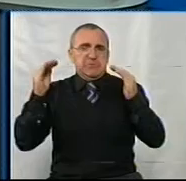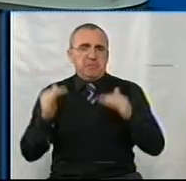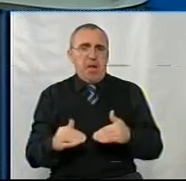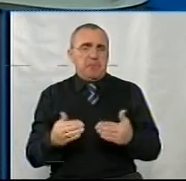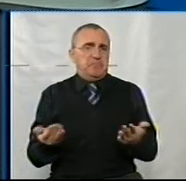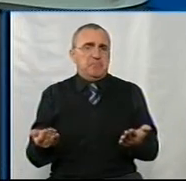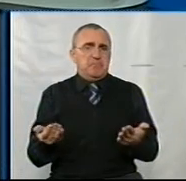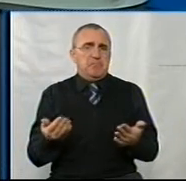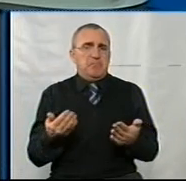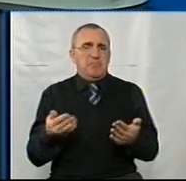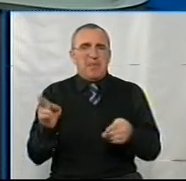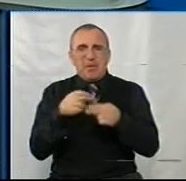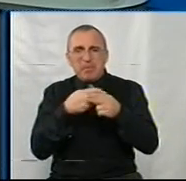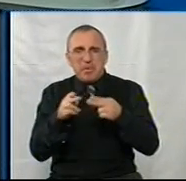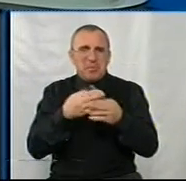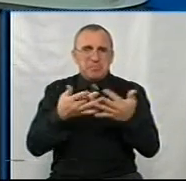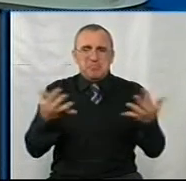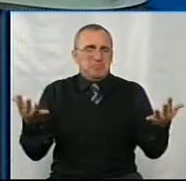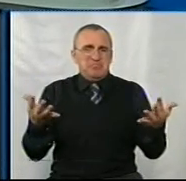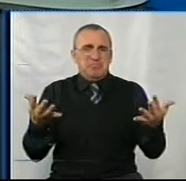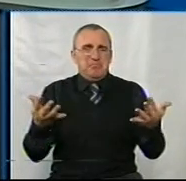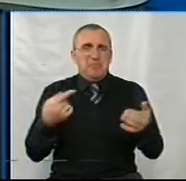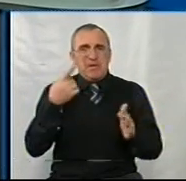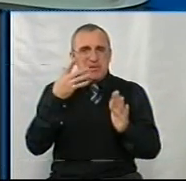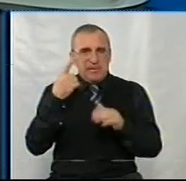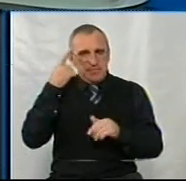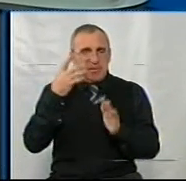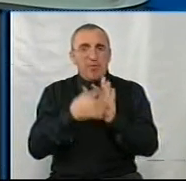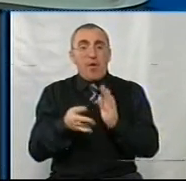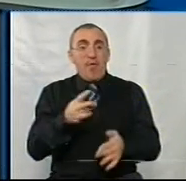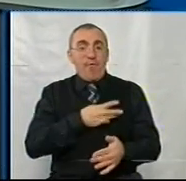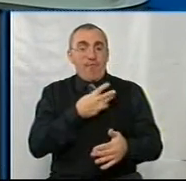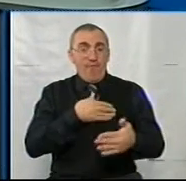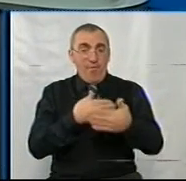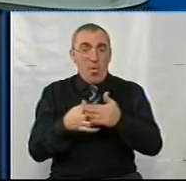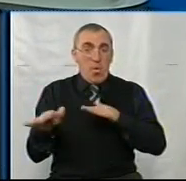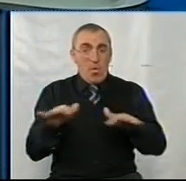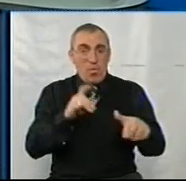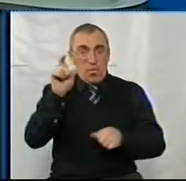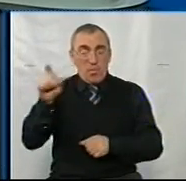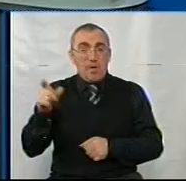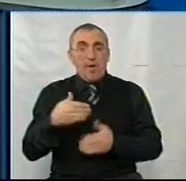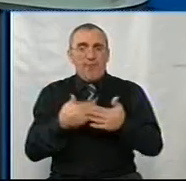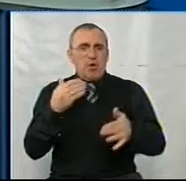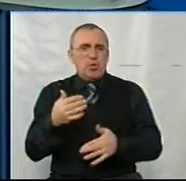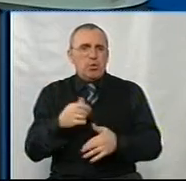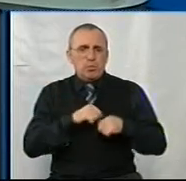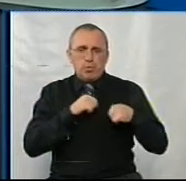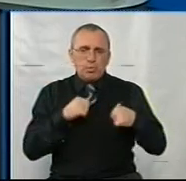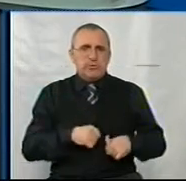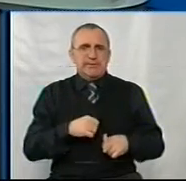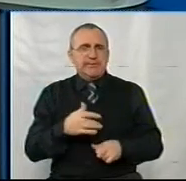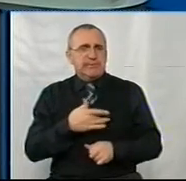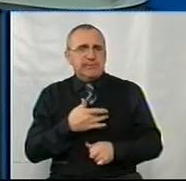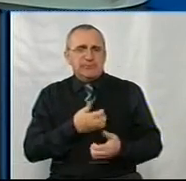перетруба, все проще. Ну, але, ви знаєте, волонтери, які дійсно від душі, від серця йде, їх